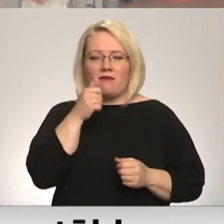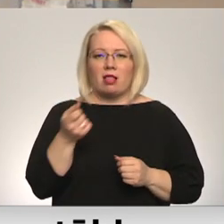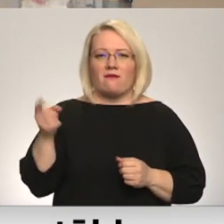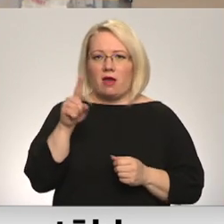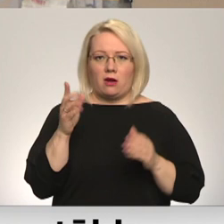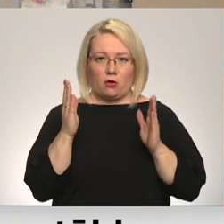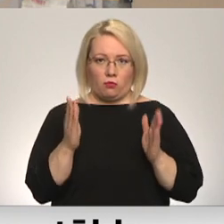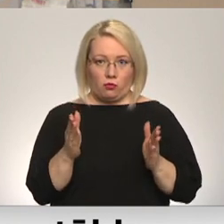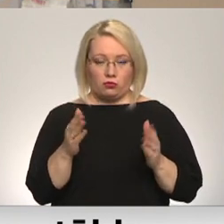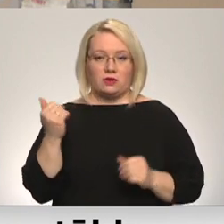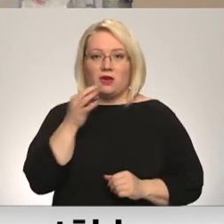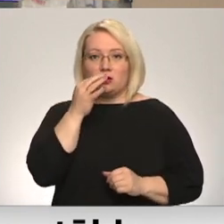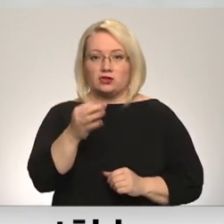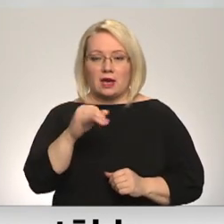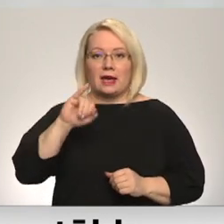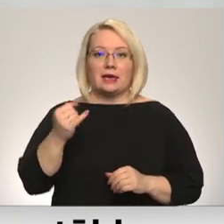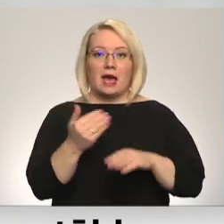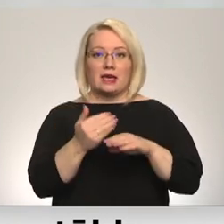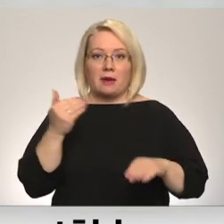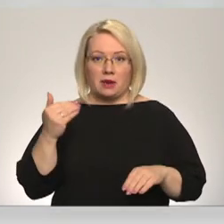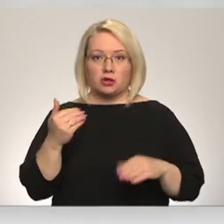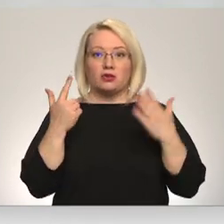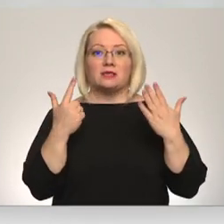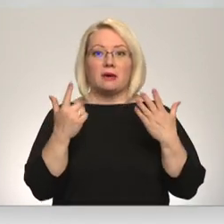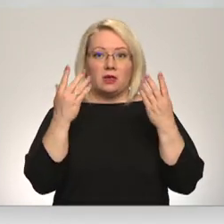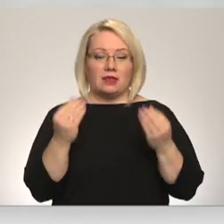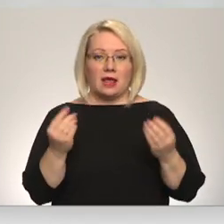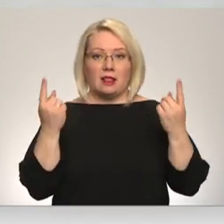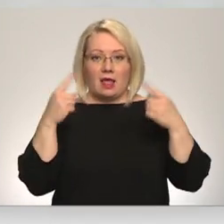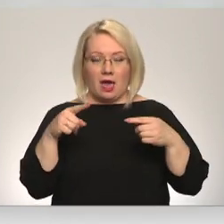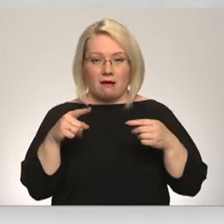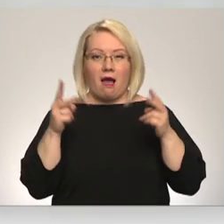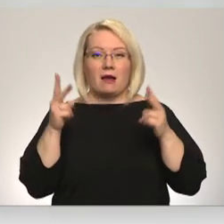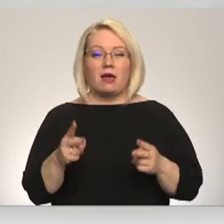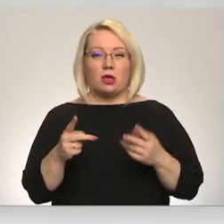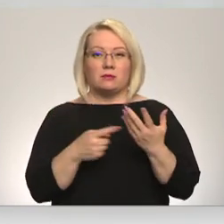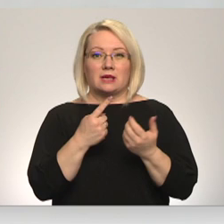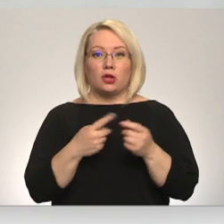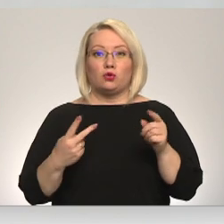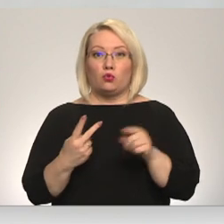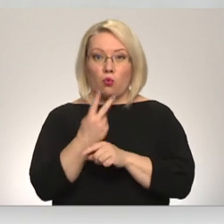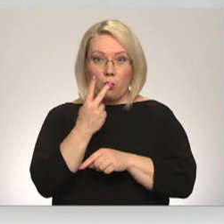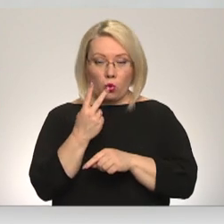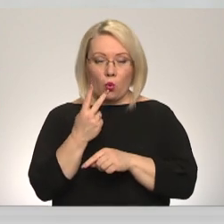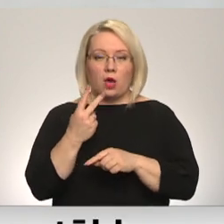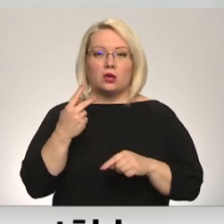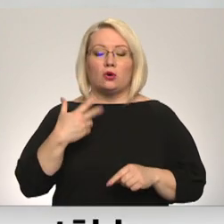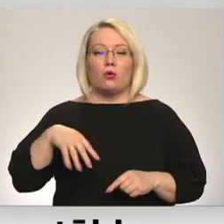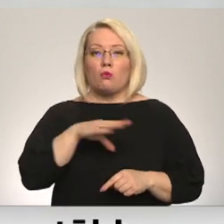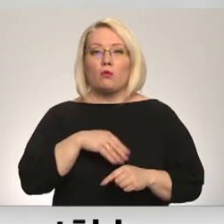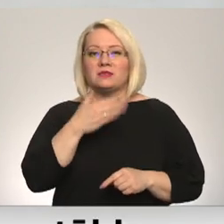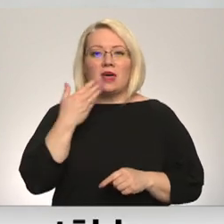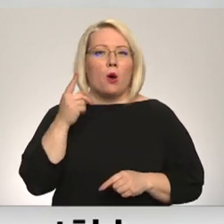Ja mums iepriekšē 7. dienu laika gadījumu skaits dubultojas un mums nav